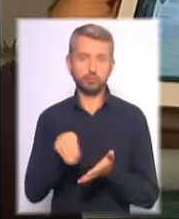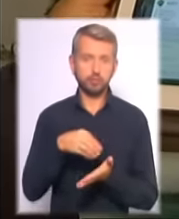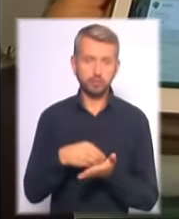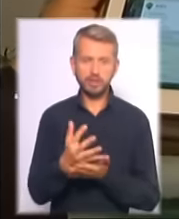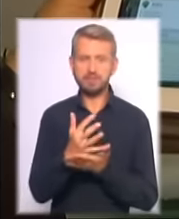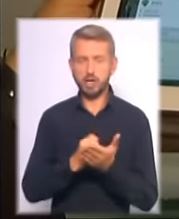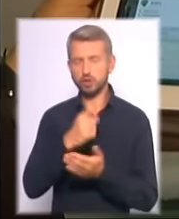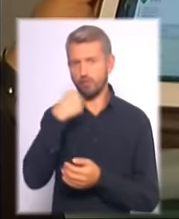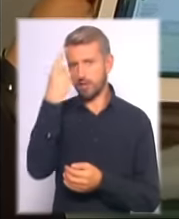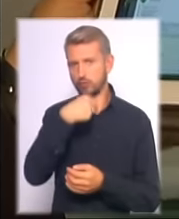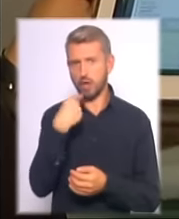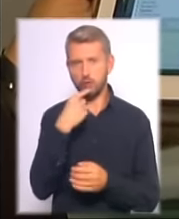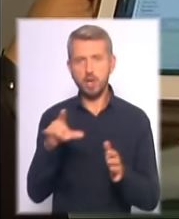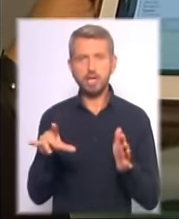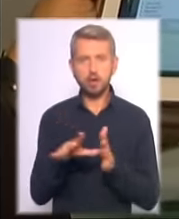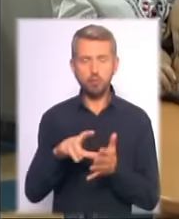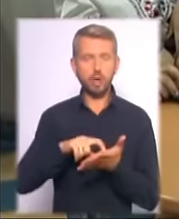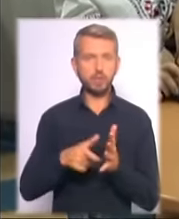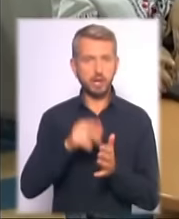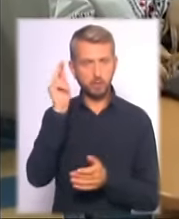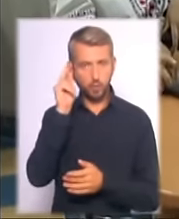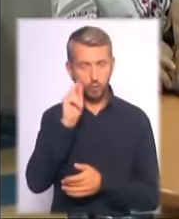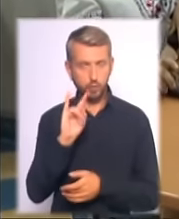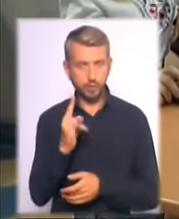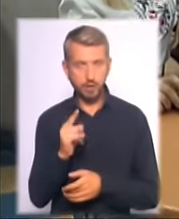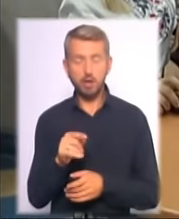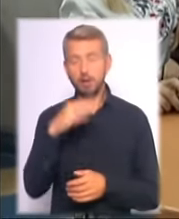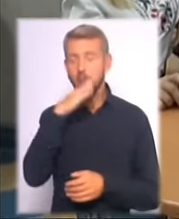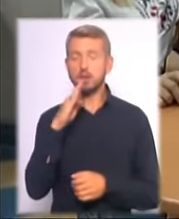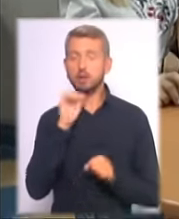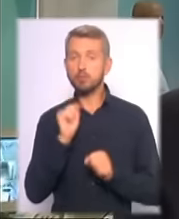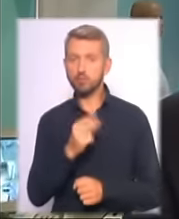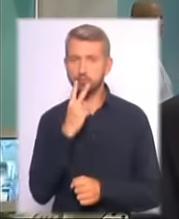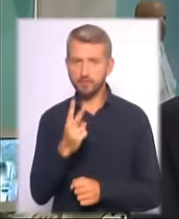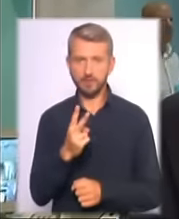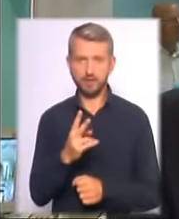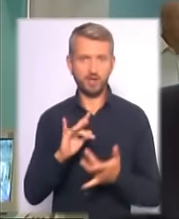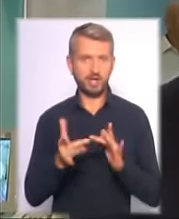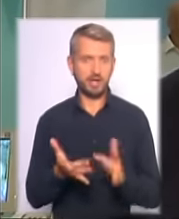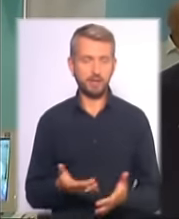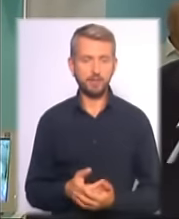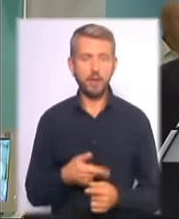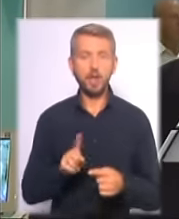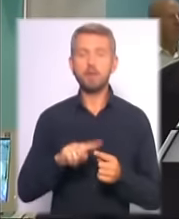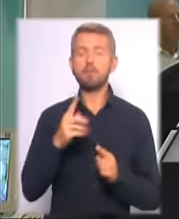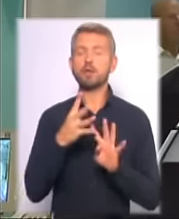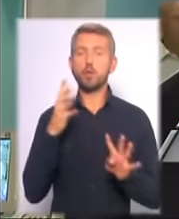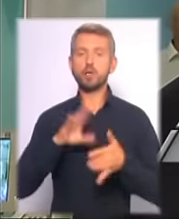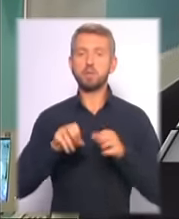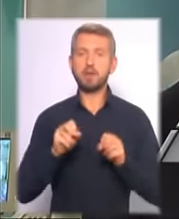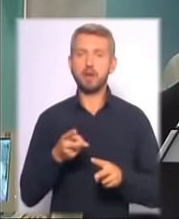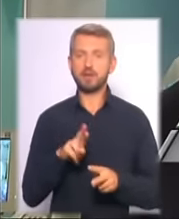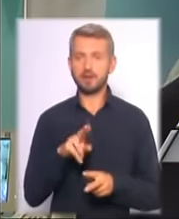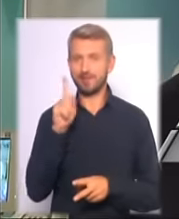у персональному електронному кабінеті учня. Батьки можуть ознайомитися з нею онлайн. Це в першу чергу безопасно для младших